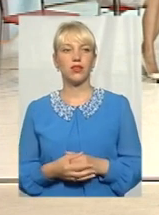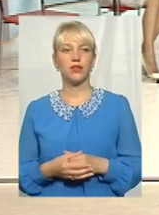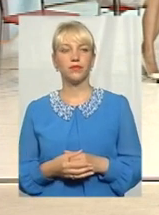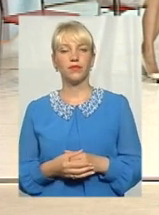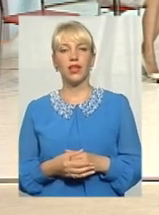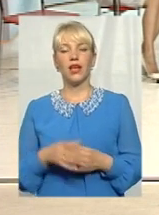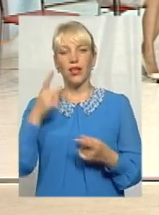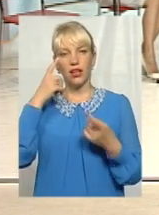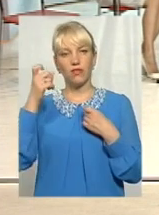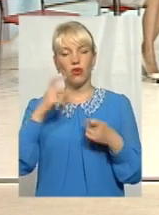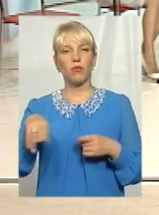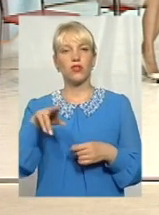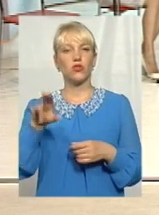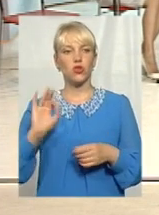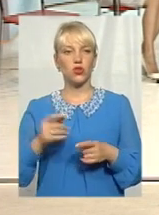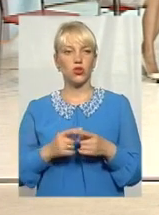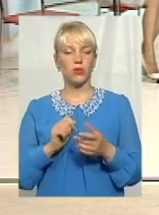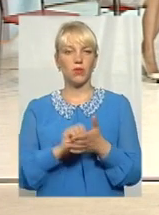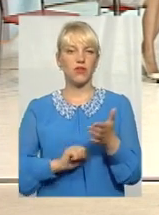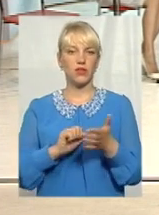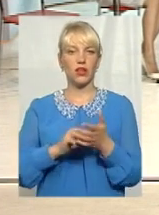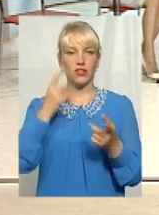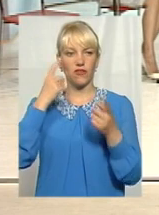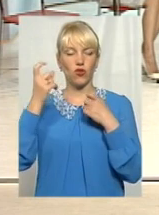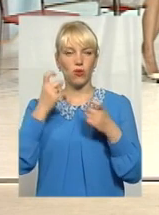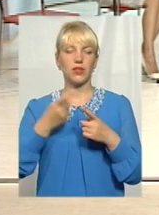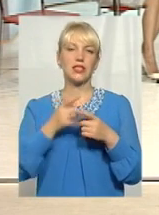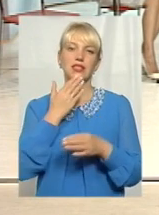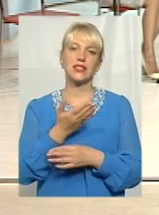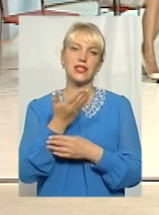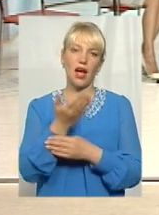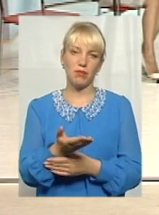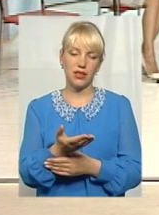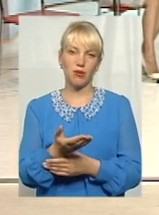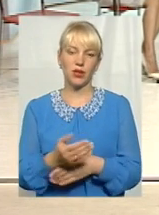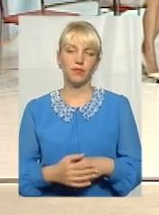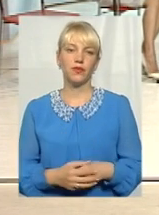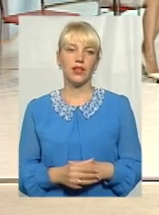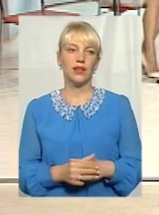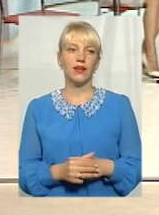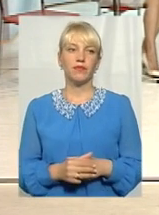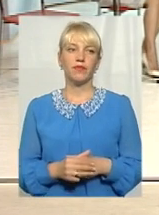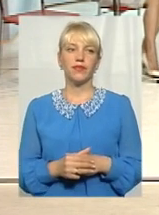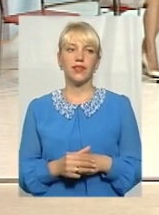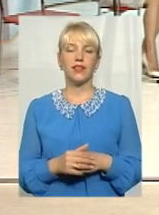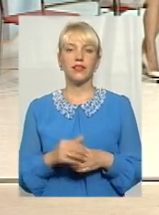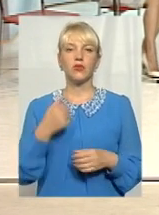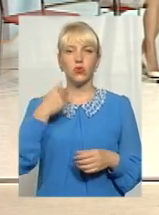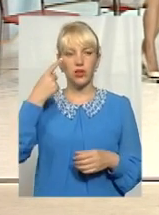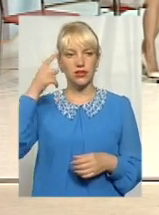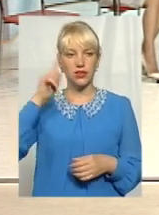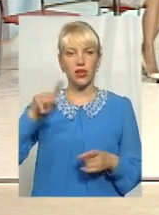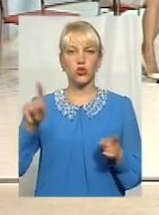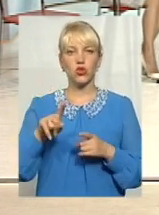інформацію щодо з приводу інформації, із запитами, і загальним. Я знаю, що